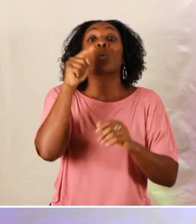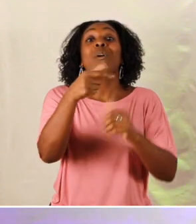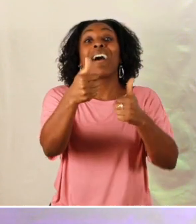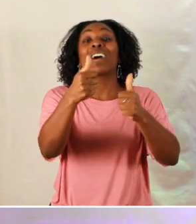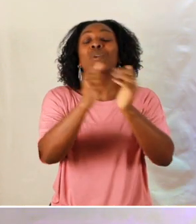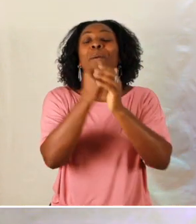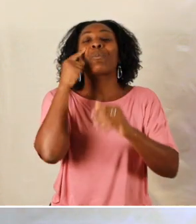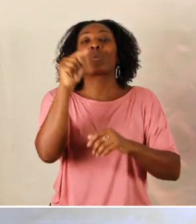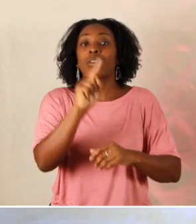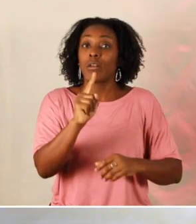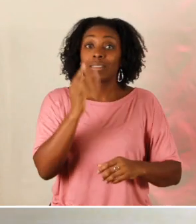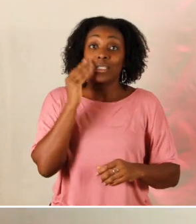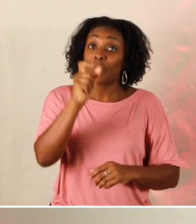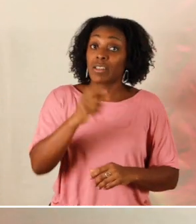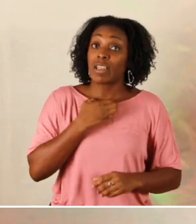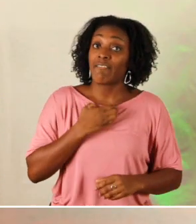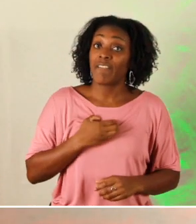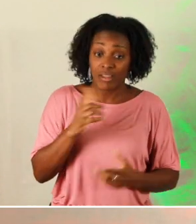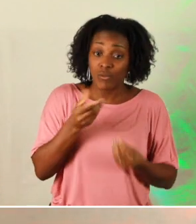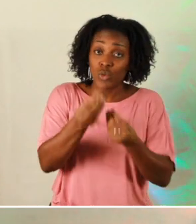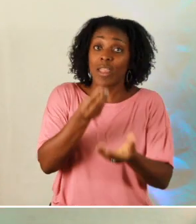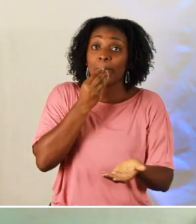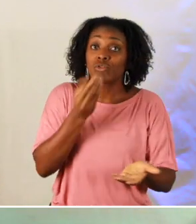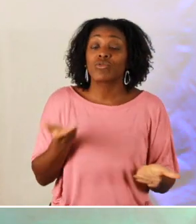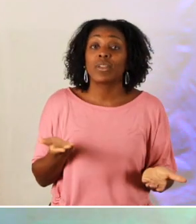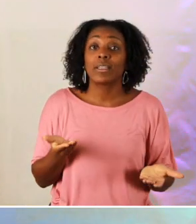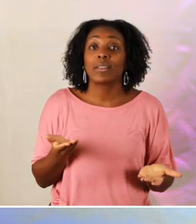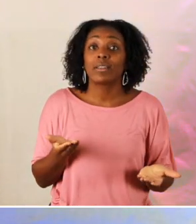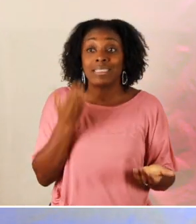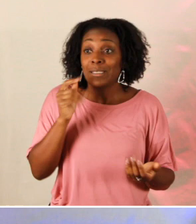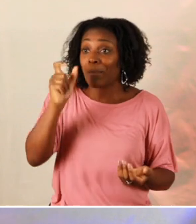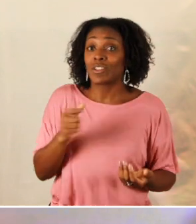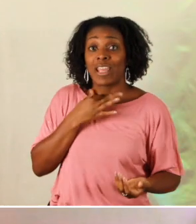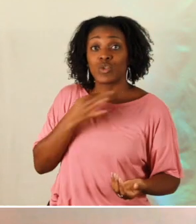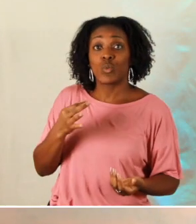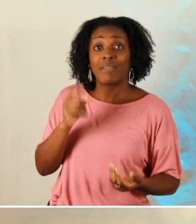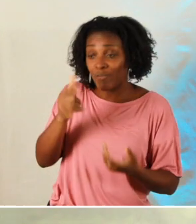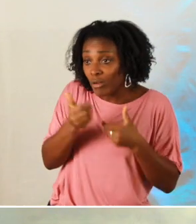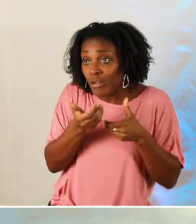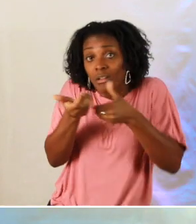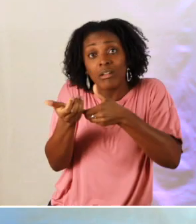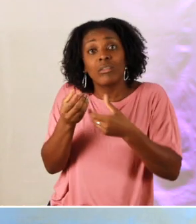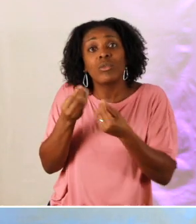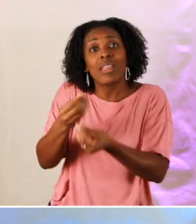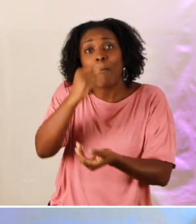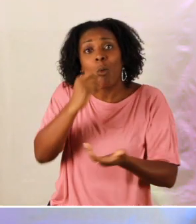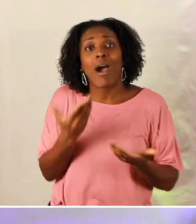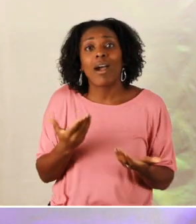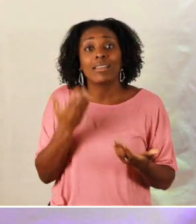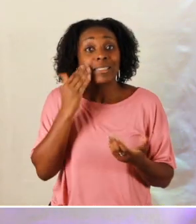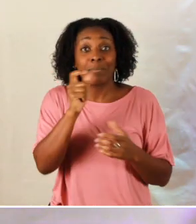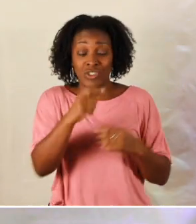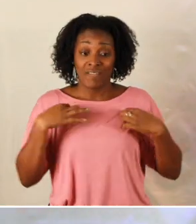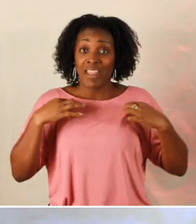pour toi mais si quelqu'un a faim et bien qu puisse partager notre nourriture avec lui si quelqu'un a soif qu'on puisse lui donner de l'eau si